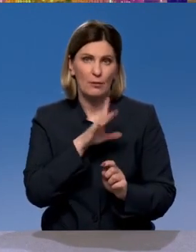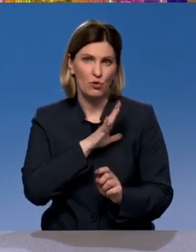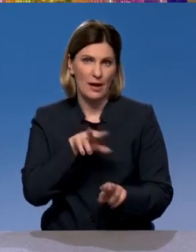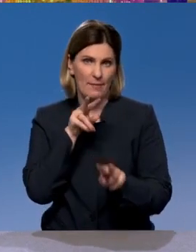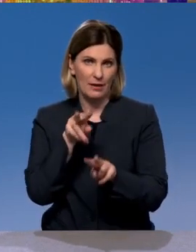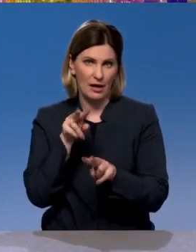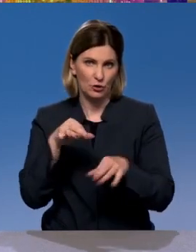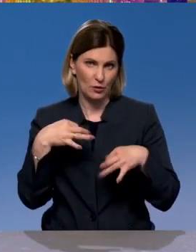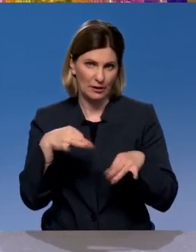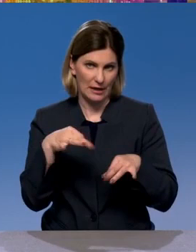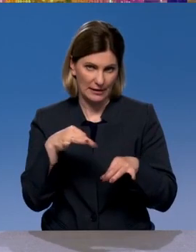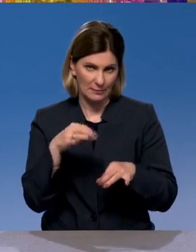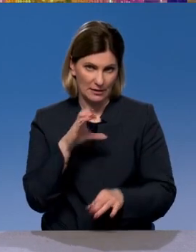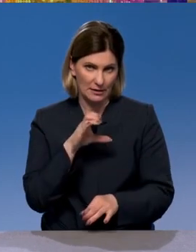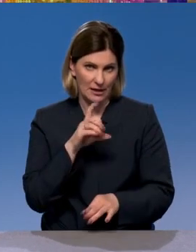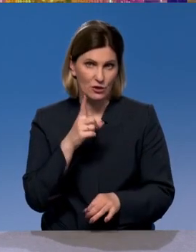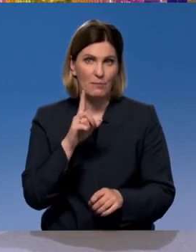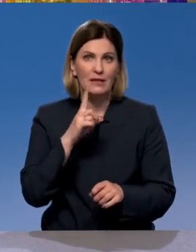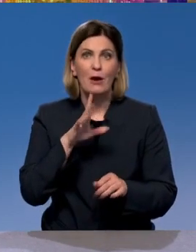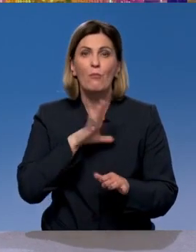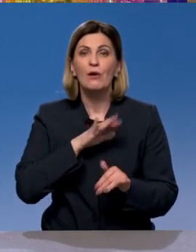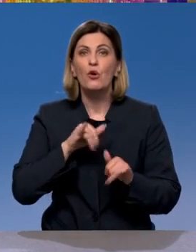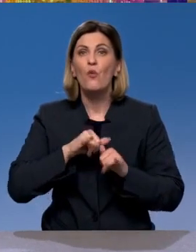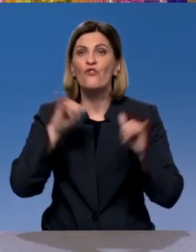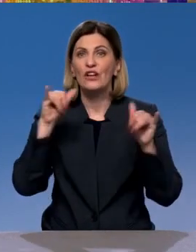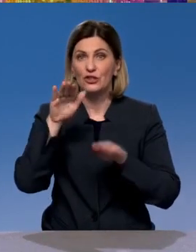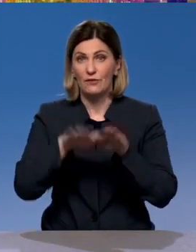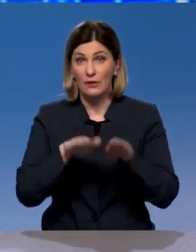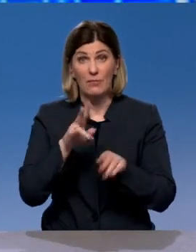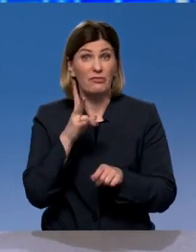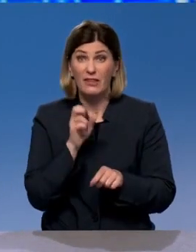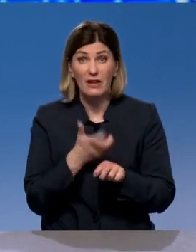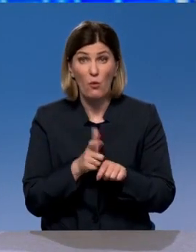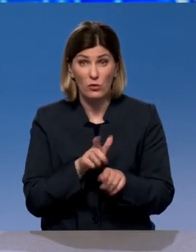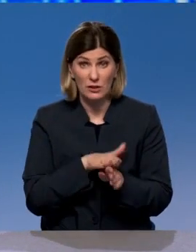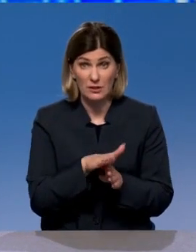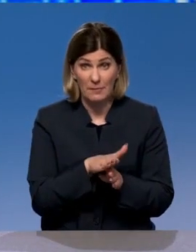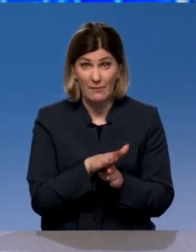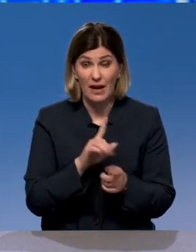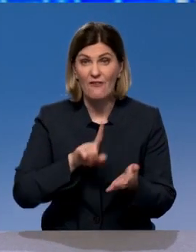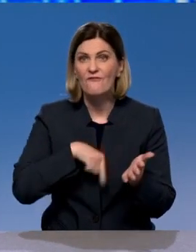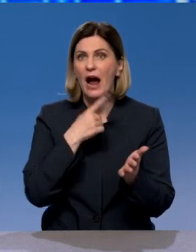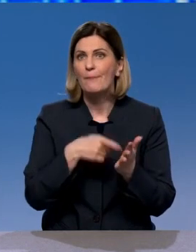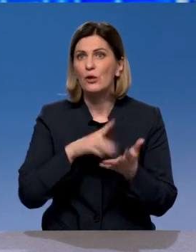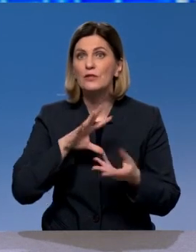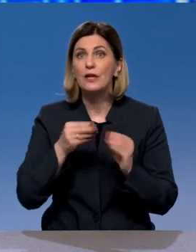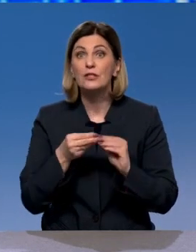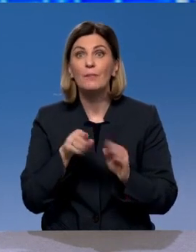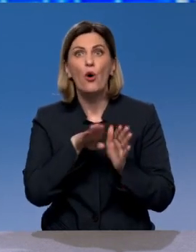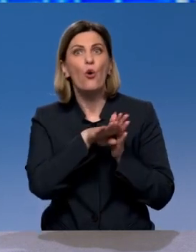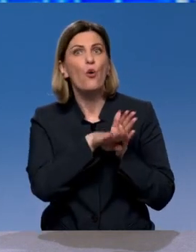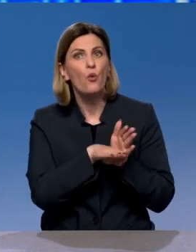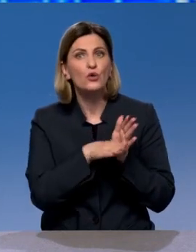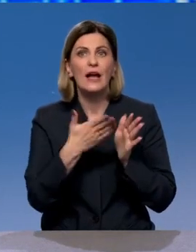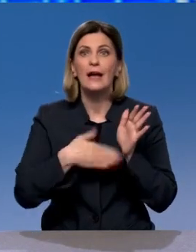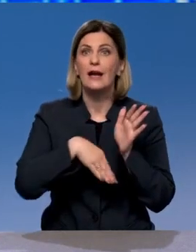превышающих весовые нормативы. Не очень она справляется. Вопрос заключается в том, лучше или хуже станет, если